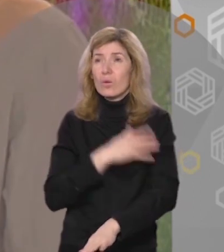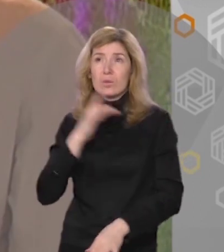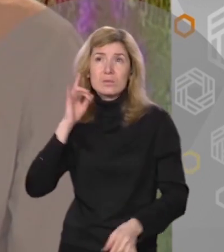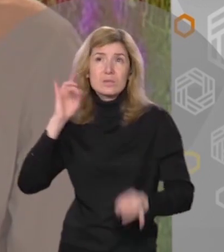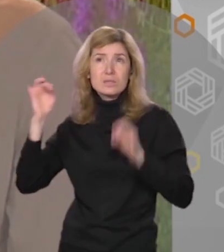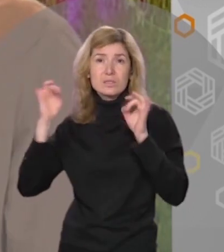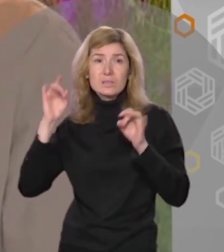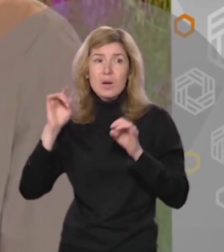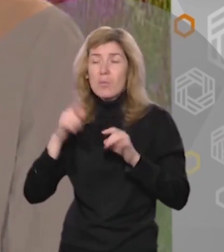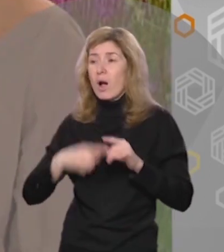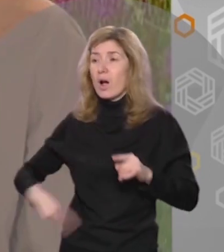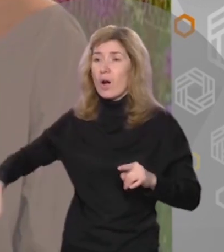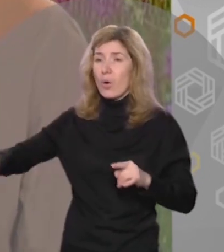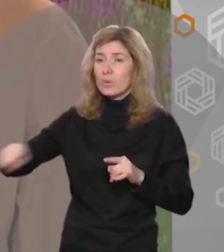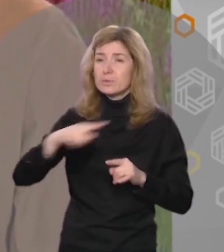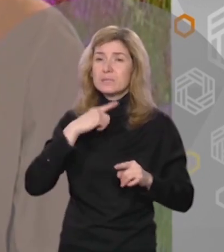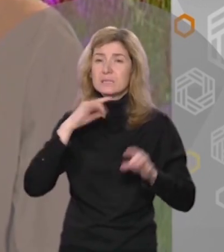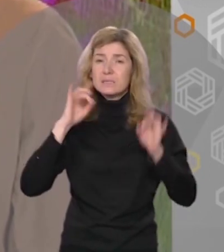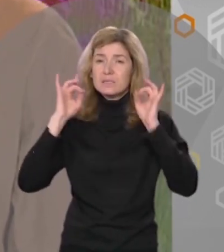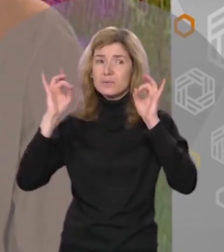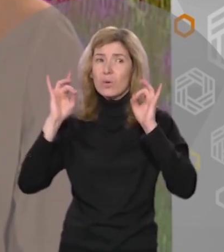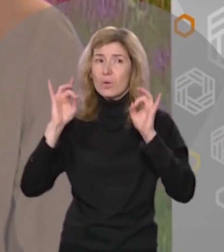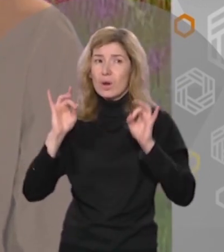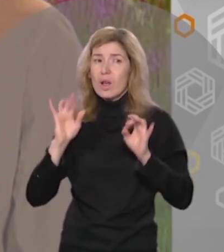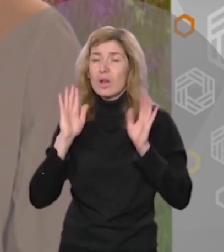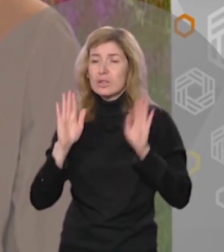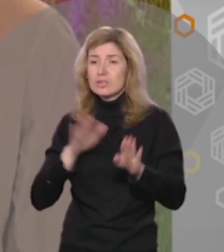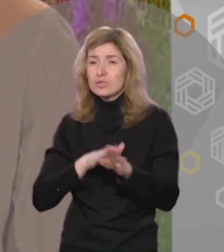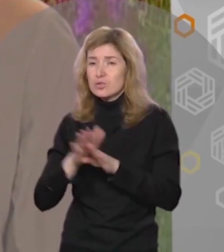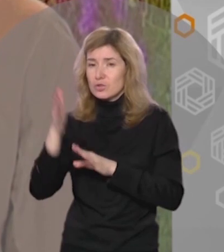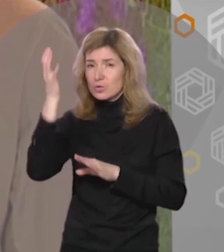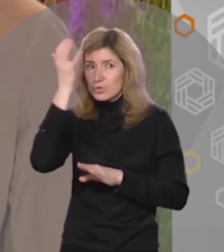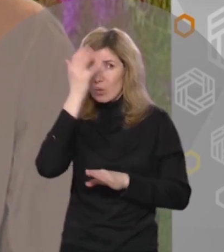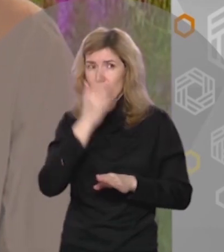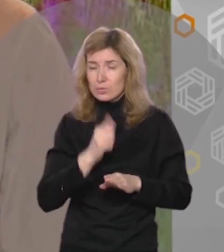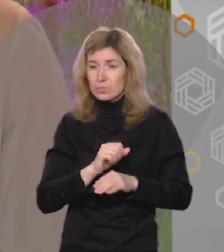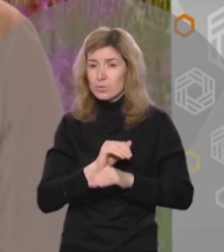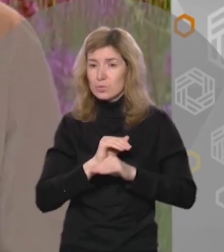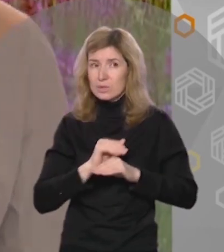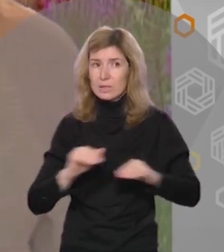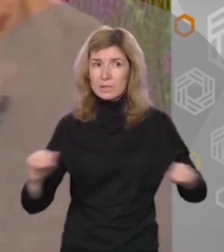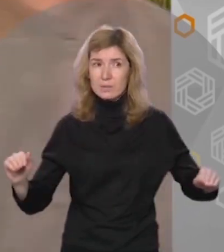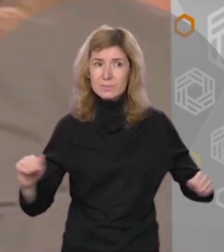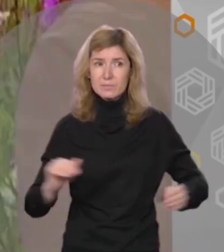разносились по округе причудливые звуки И лишь в полночь утихли